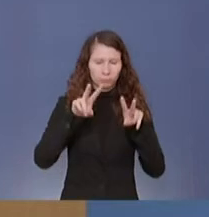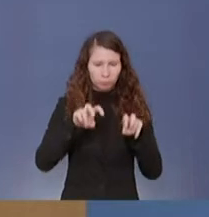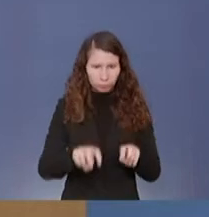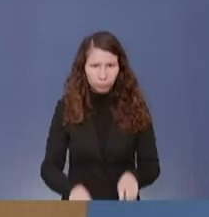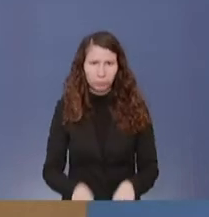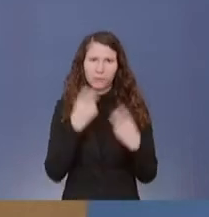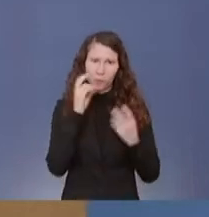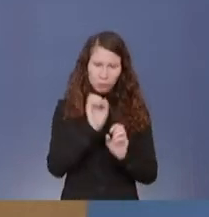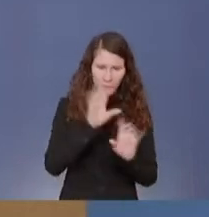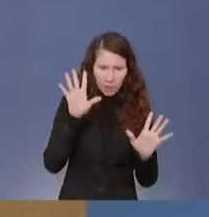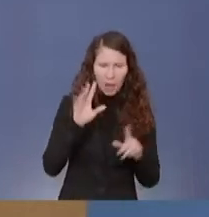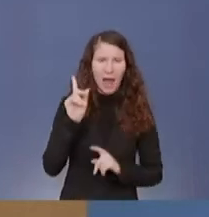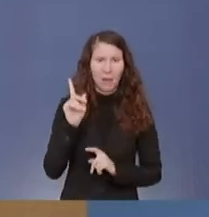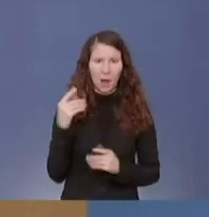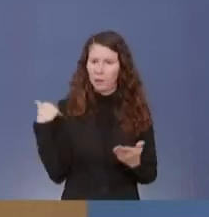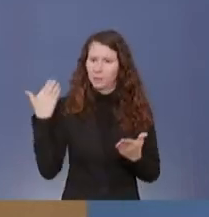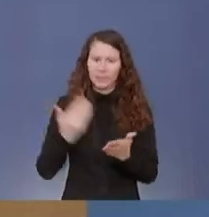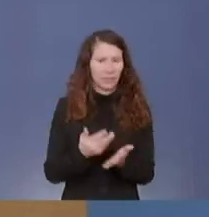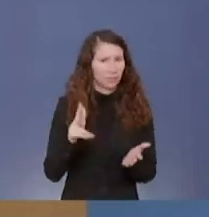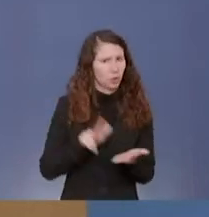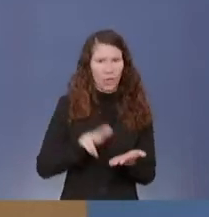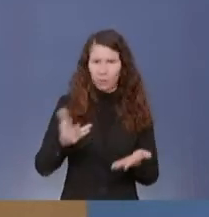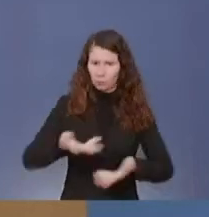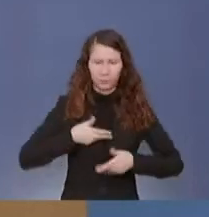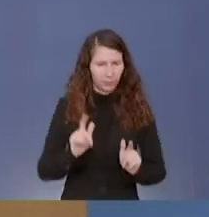Aber noch habe ich dafür jeweils keine Bestätigung.